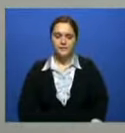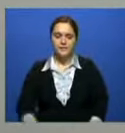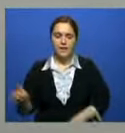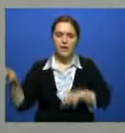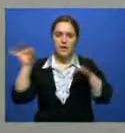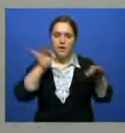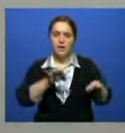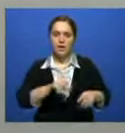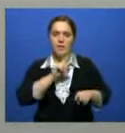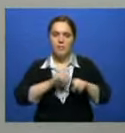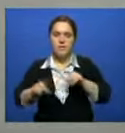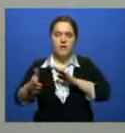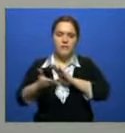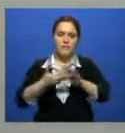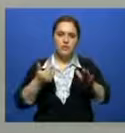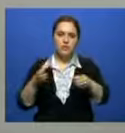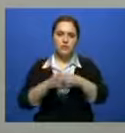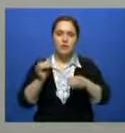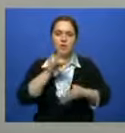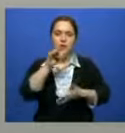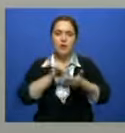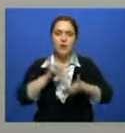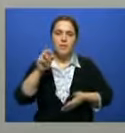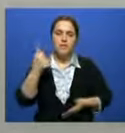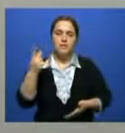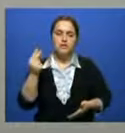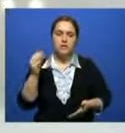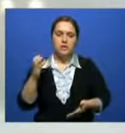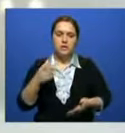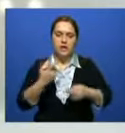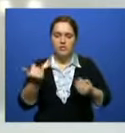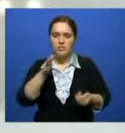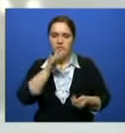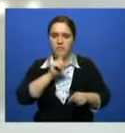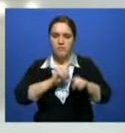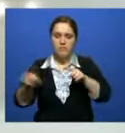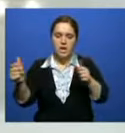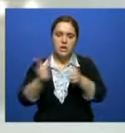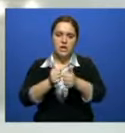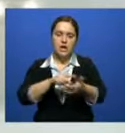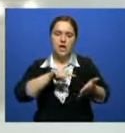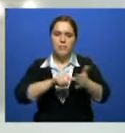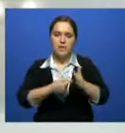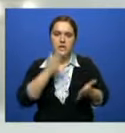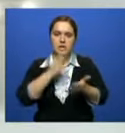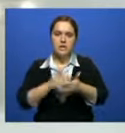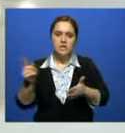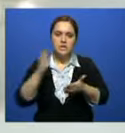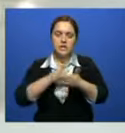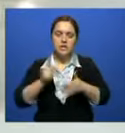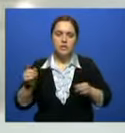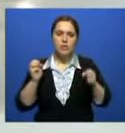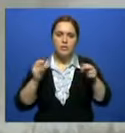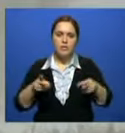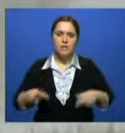вовремя. На этот вызов группе из города пришлось бы добираться больше часа. Помогло расположение медико-спасательного пункта. Он находится на особо